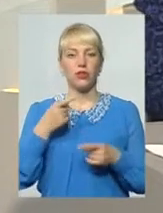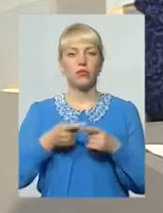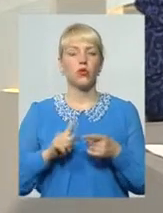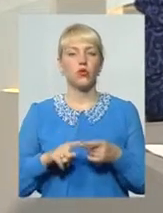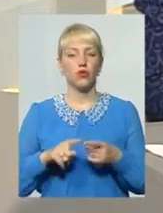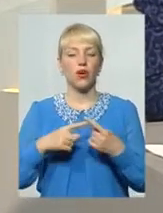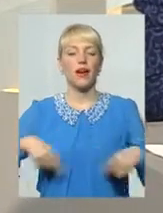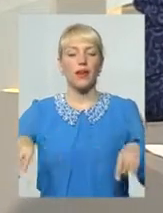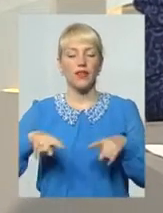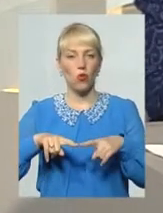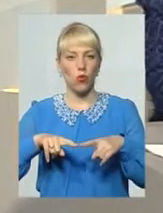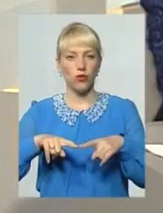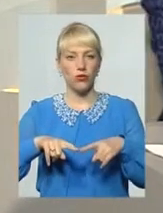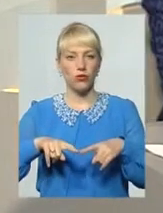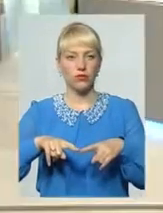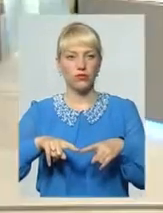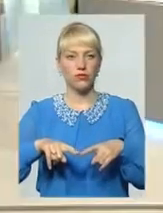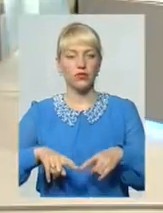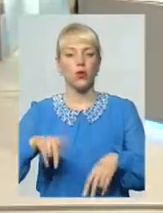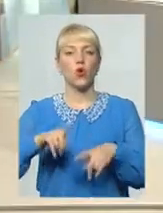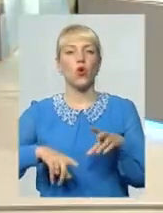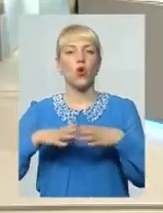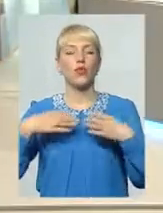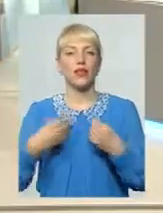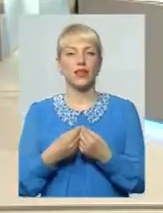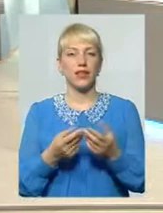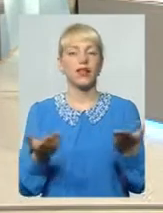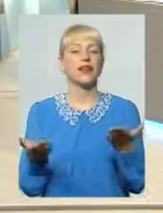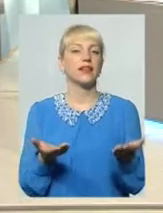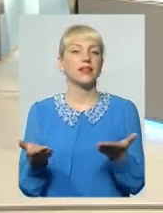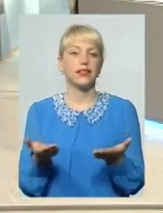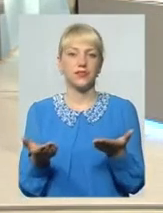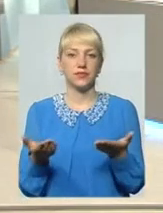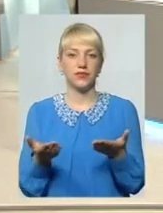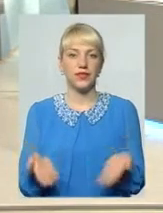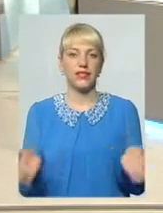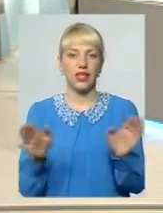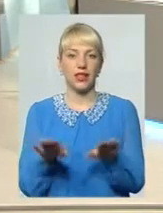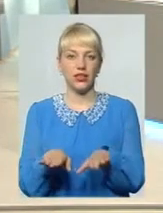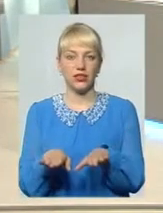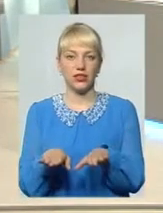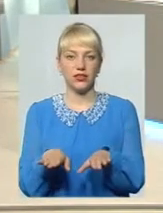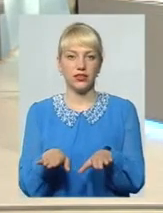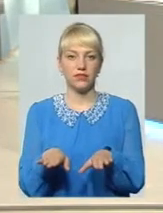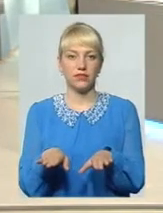категорію родин, які залишилися